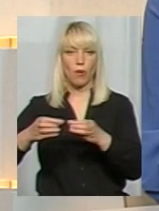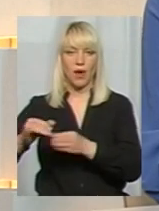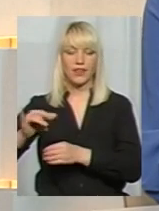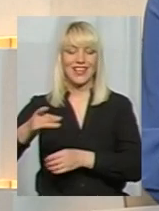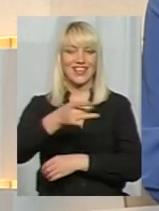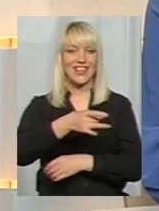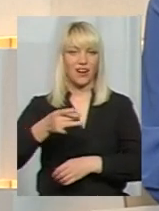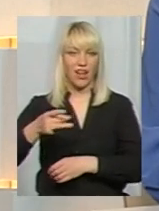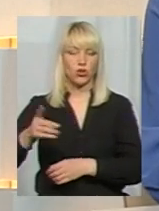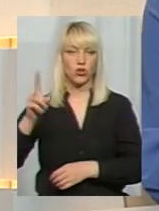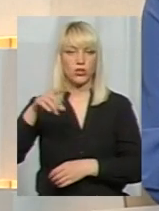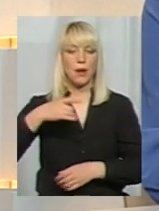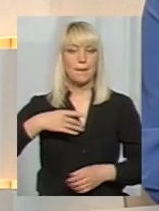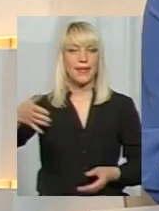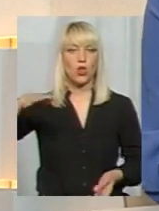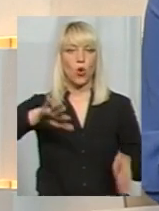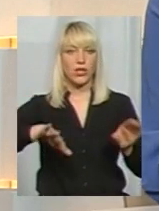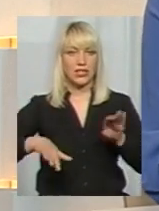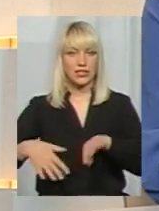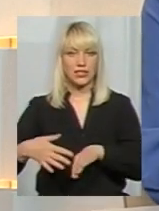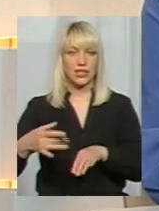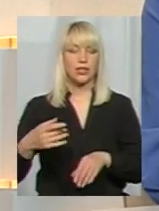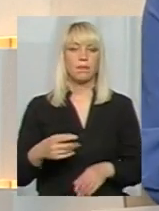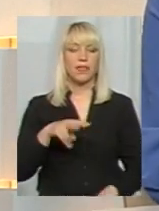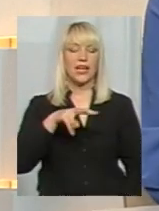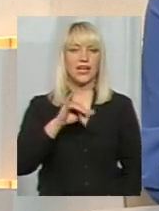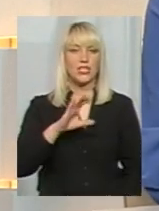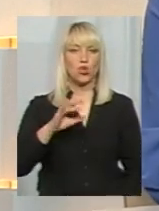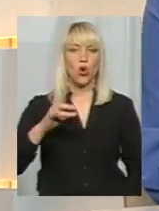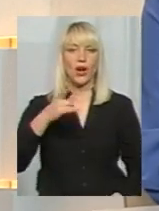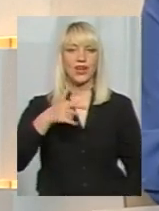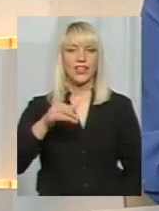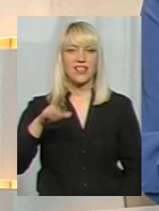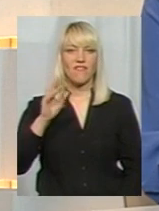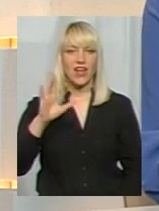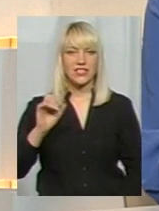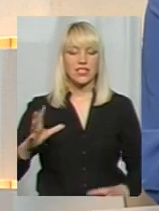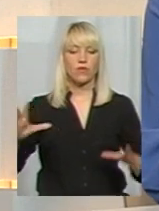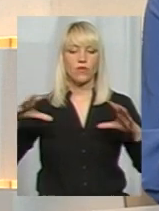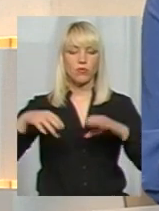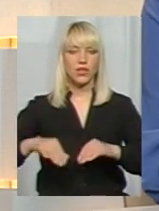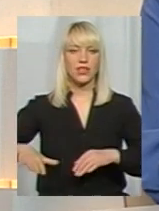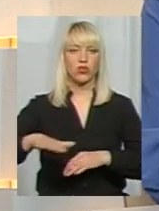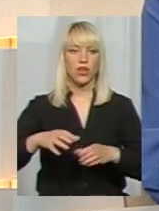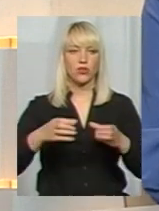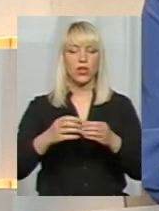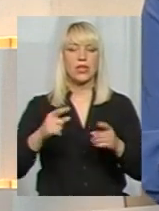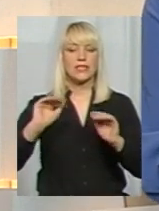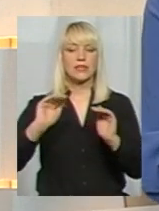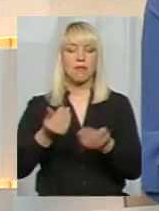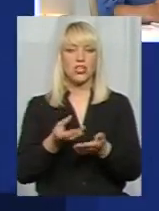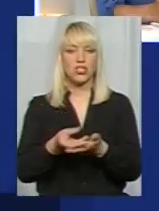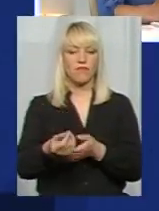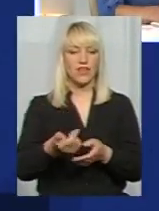до речі, от Білогірський можу назвати, Лісогринівецька об'єднана територіальна громада, вони дещо зменшили видатки на оздоровлення,